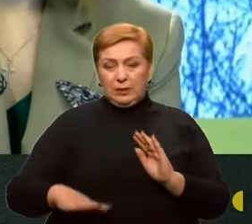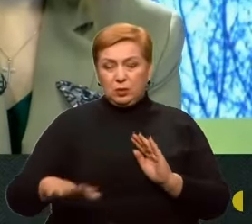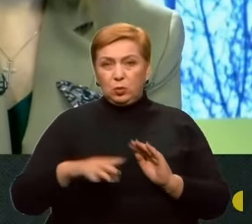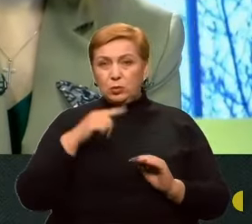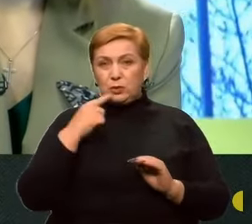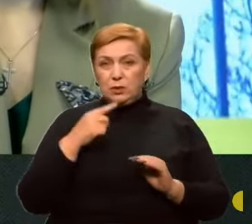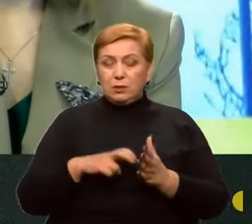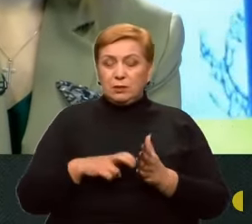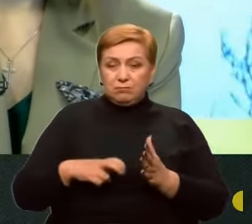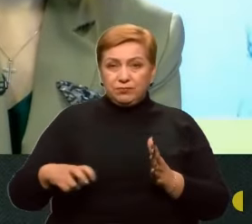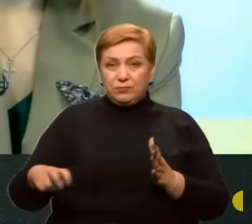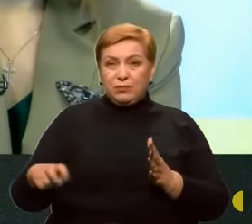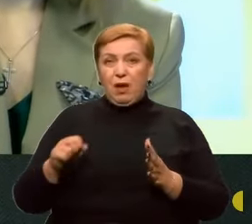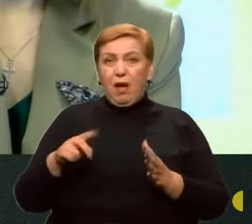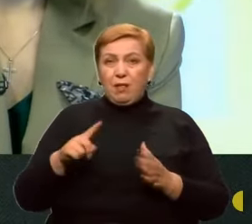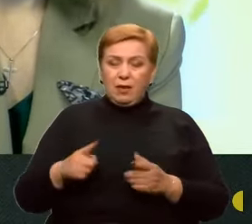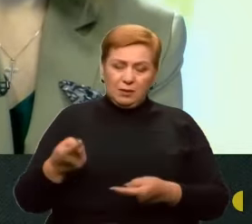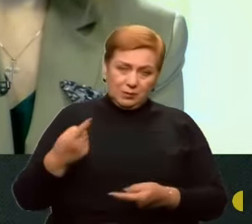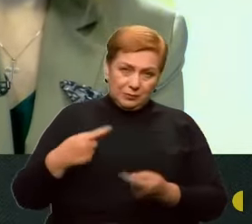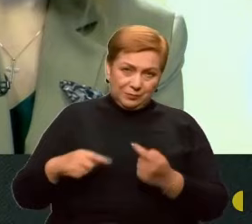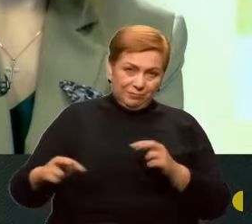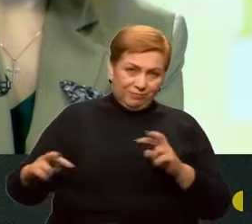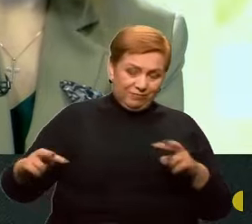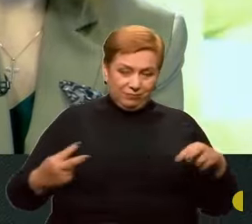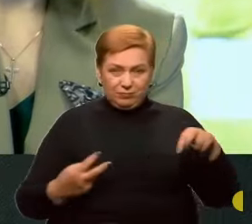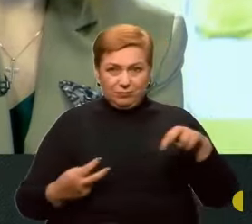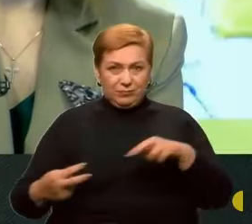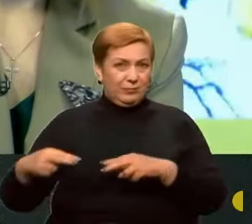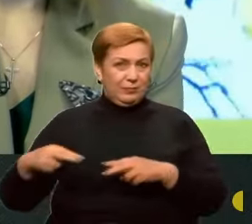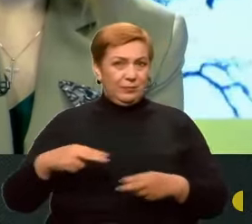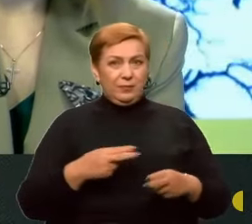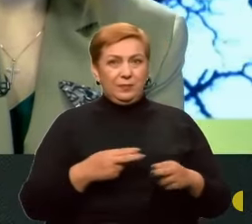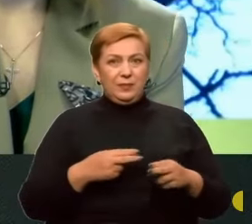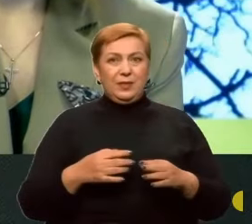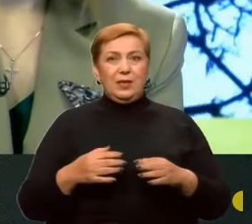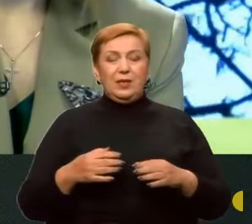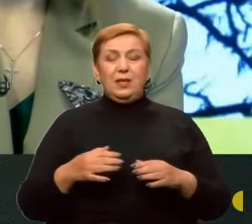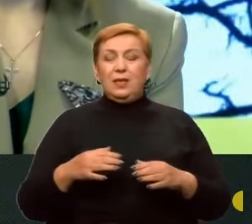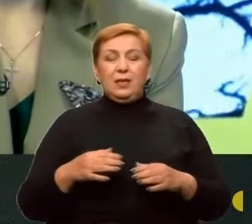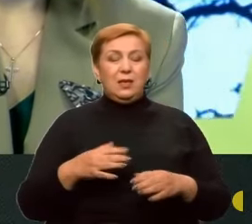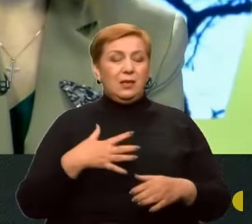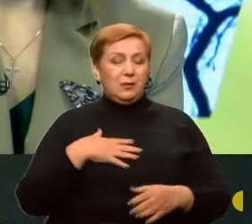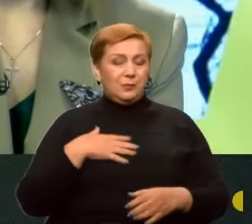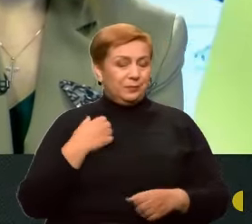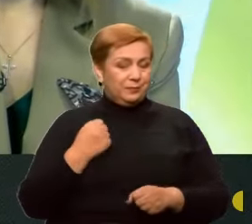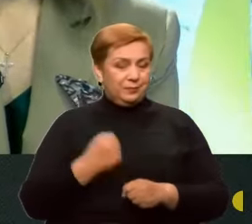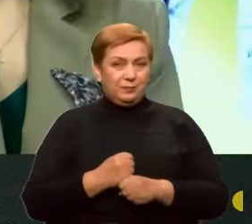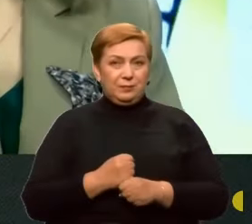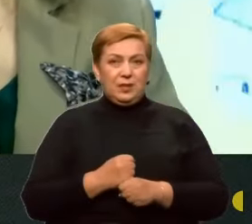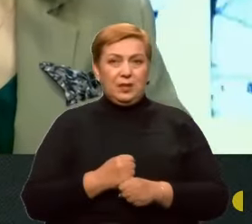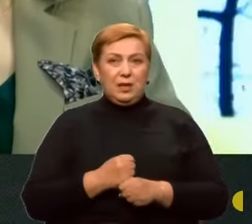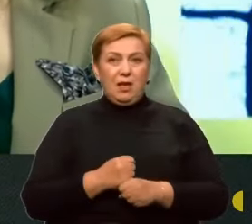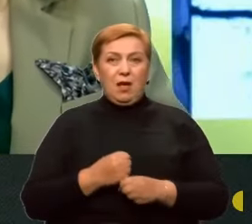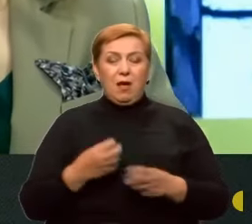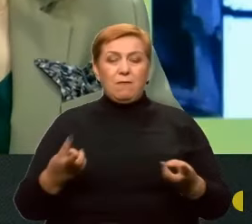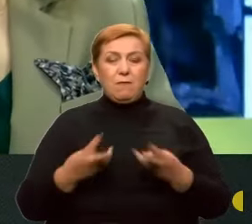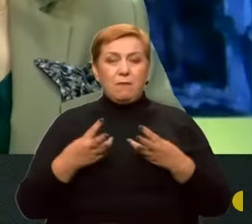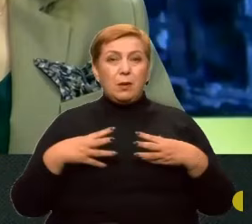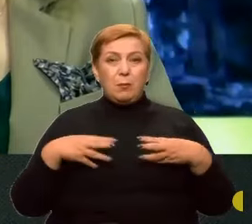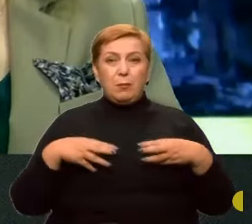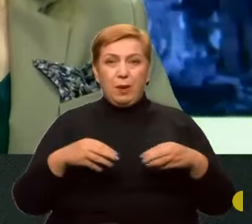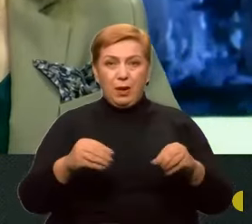знову ж таки, вони ходять в контратаки, і ходять вони жорстко в ті контратаки, відповідно, випалюючи все, що є.